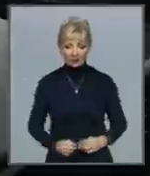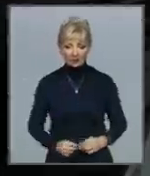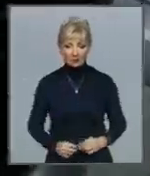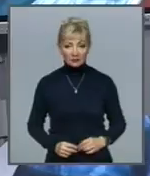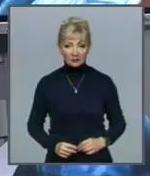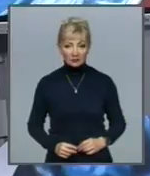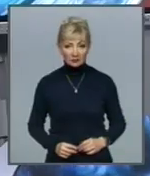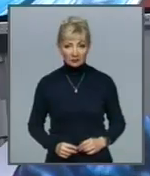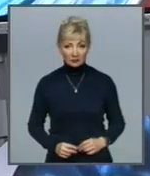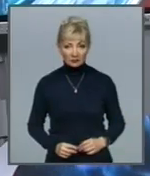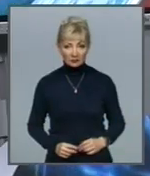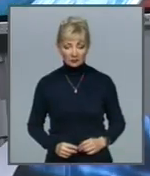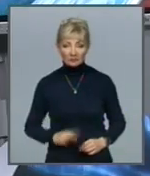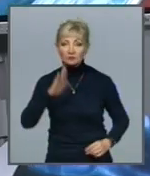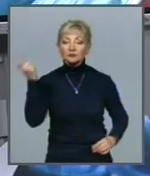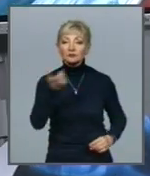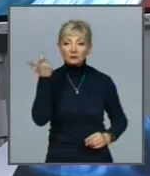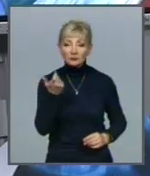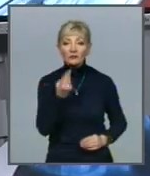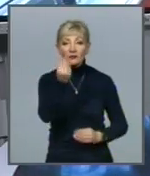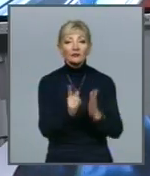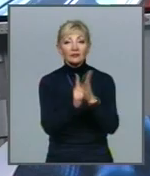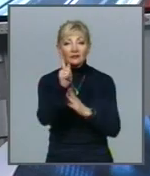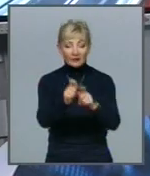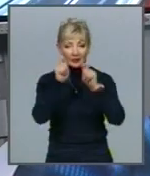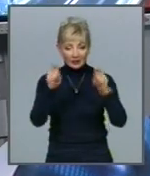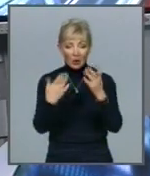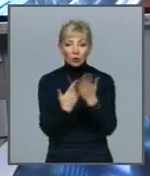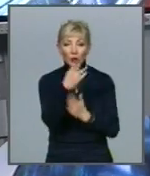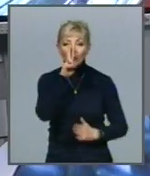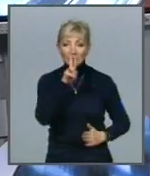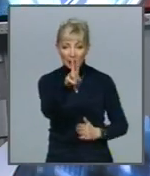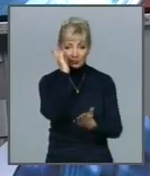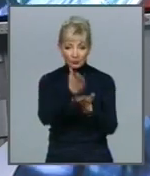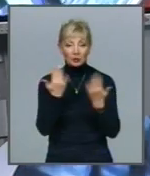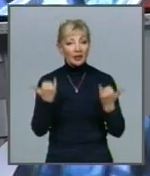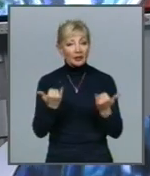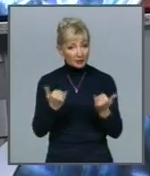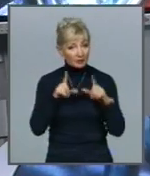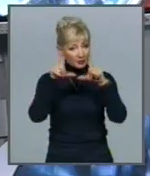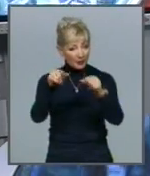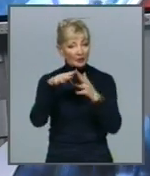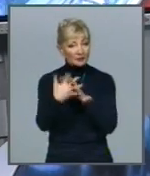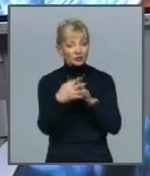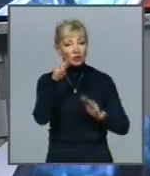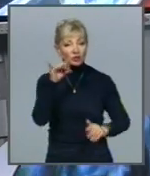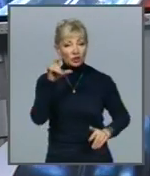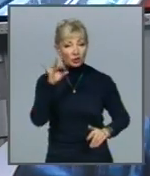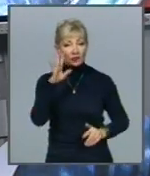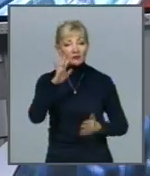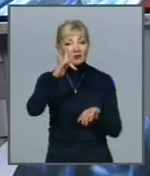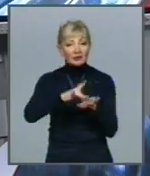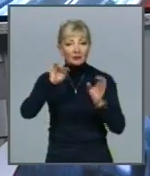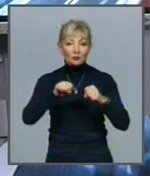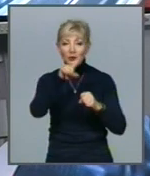Музика У Харкові дали старт роботі нового тролейбусного шляху. Тепер дістатися з селища Жихор до центру можна за